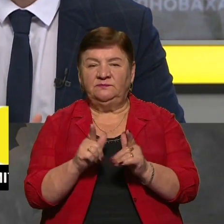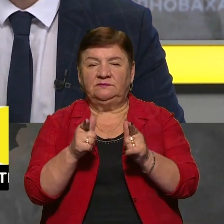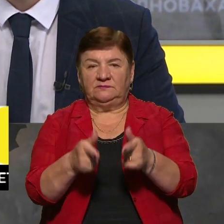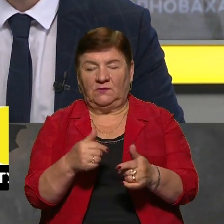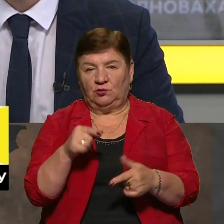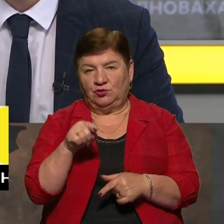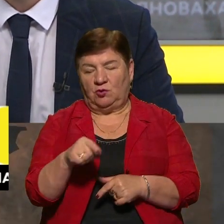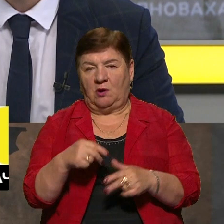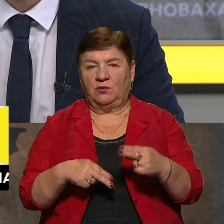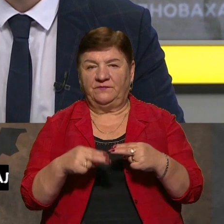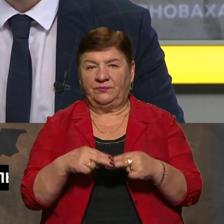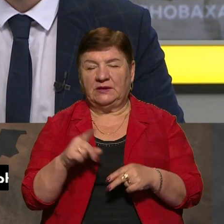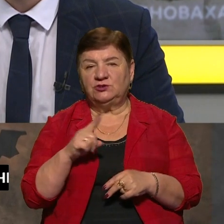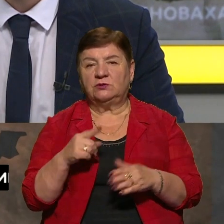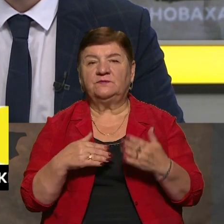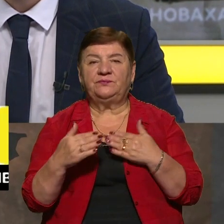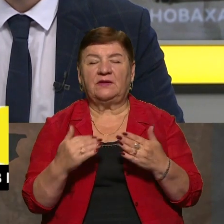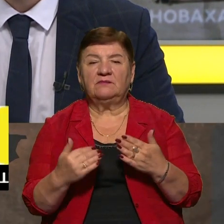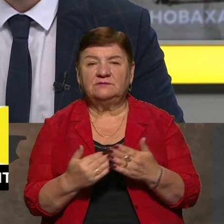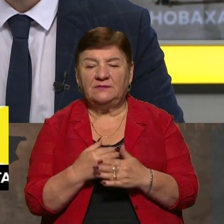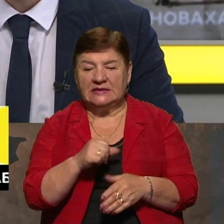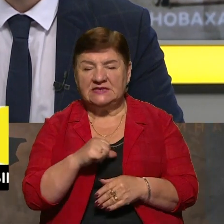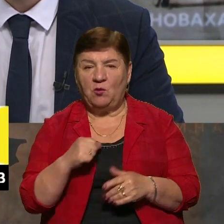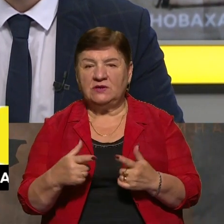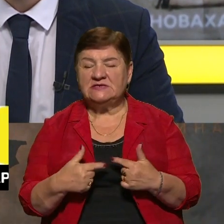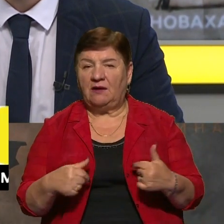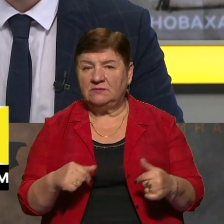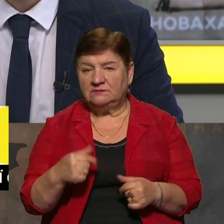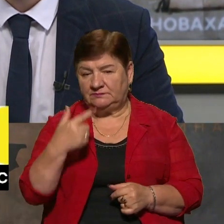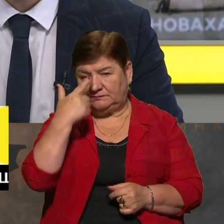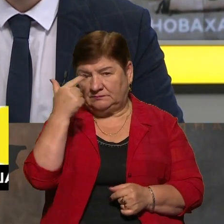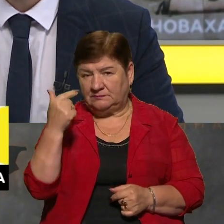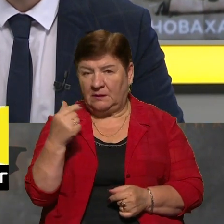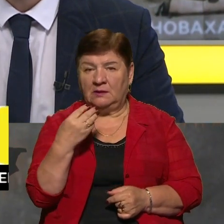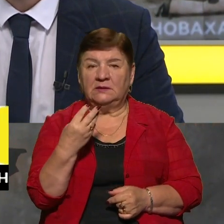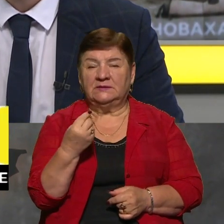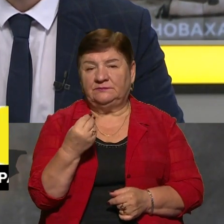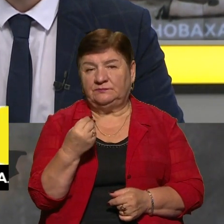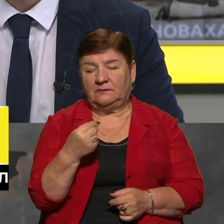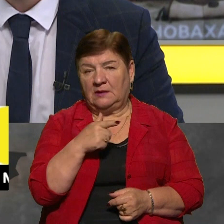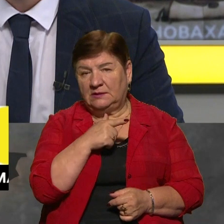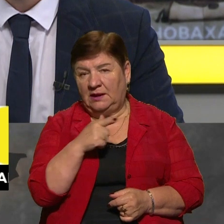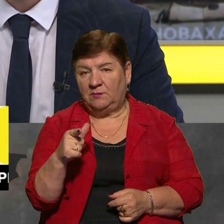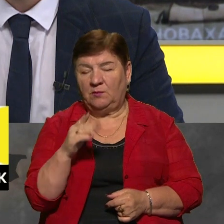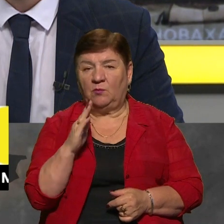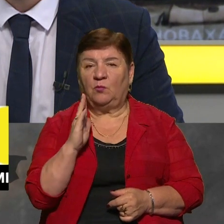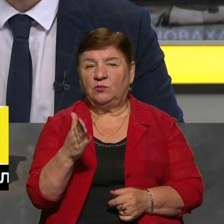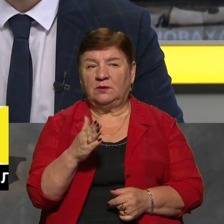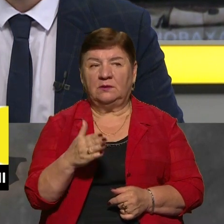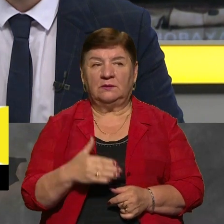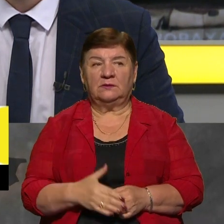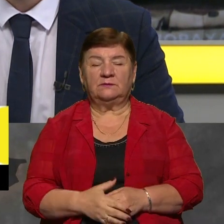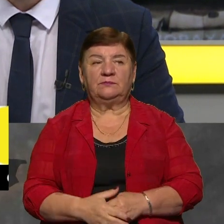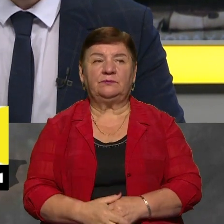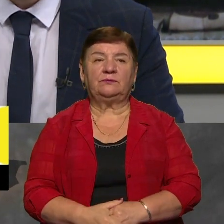будівництва. Що стосується відбудови самої інстанції, це попередньо оцінка реакції. Термін становить на вискості приступного речі.